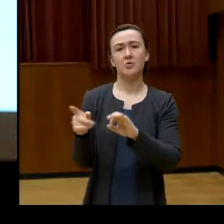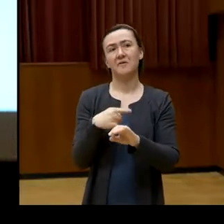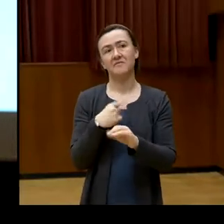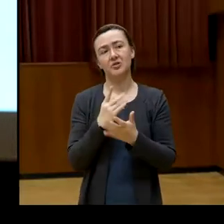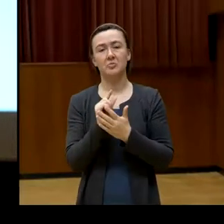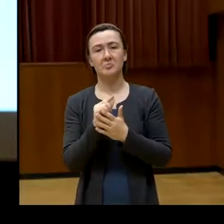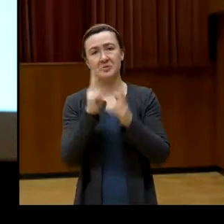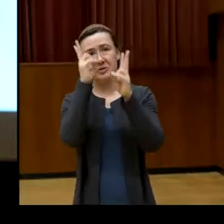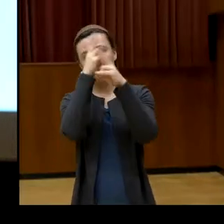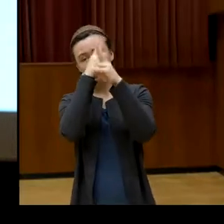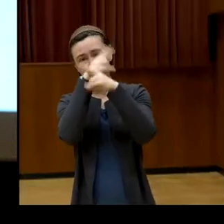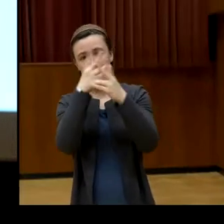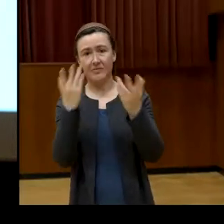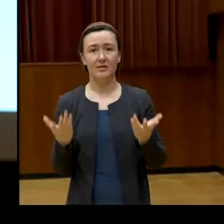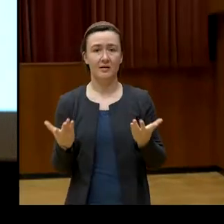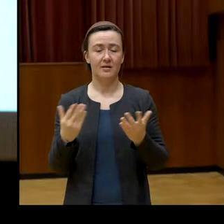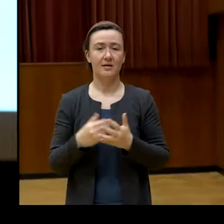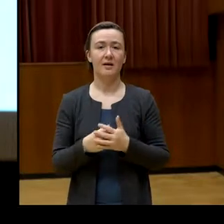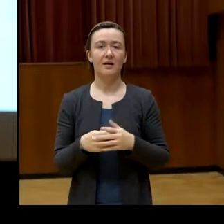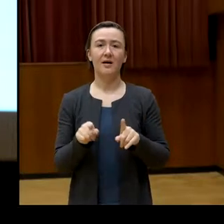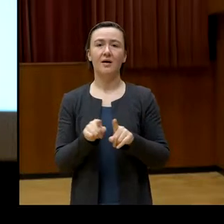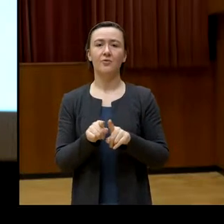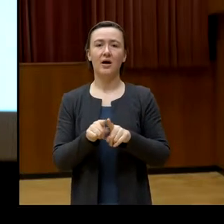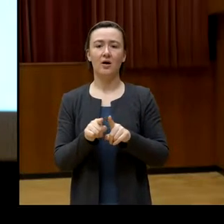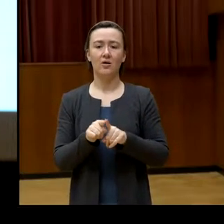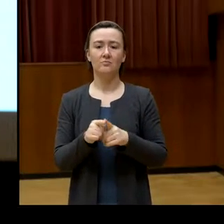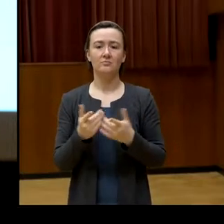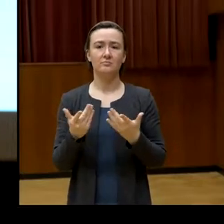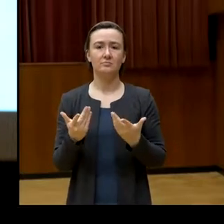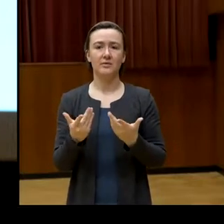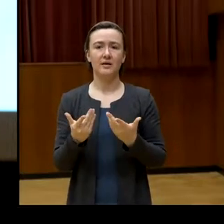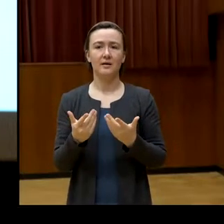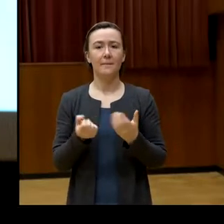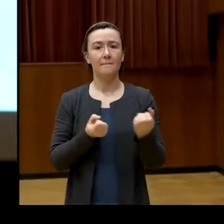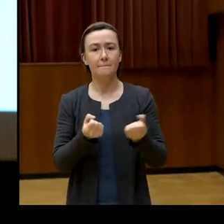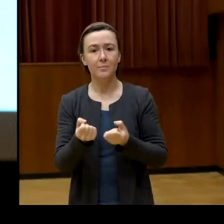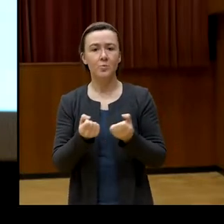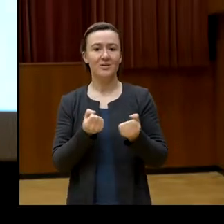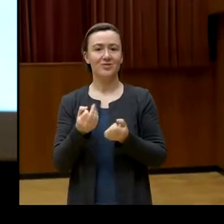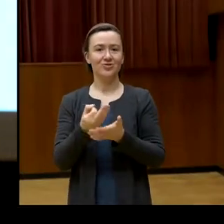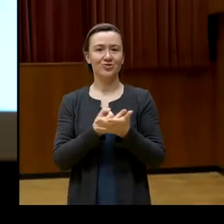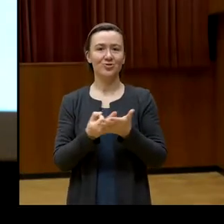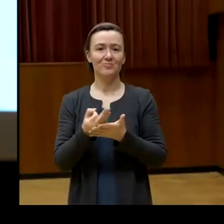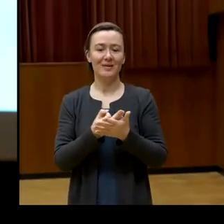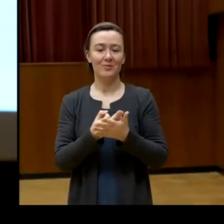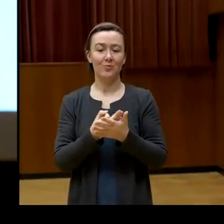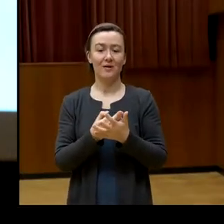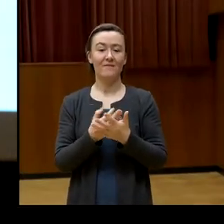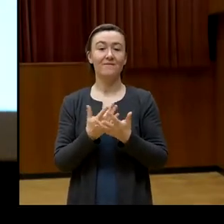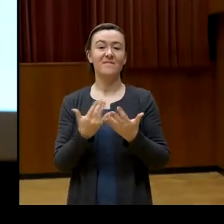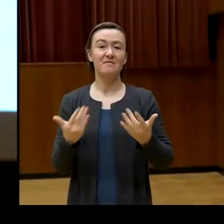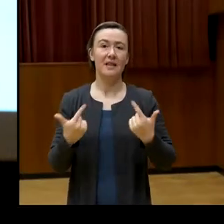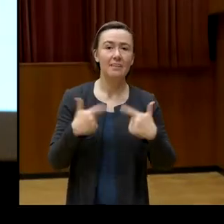Und wie weit darf oder soll man gehen? Wie weit davon soll auch politische Bildung gehen, hier in der Vermittlung?